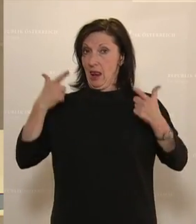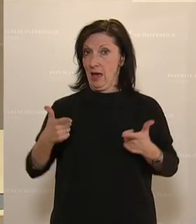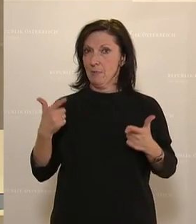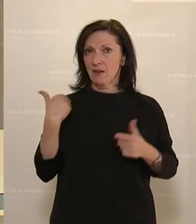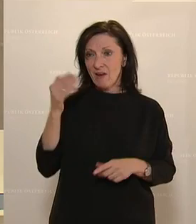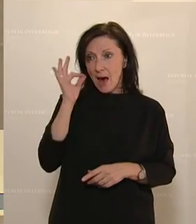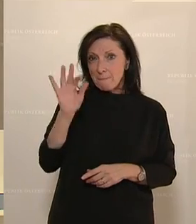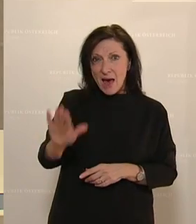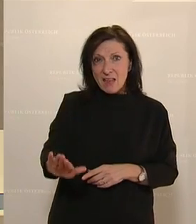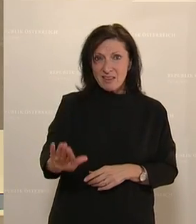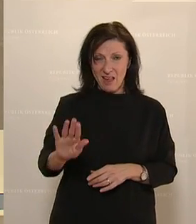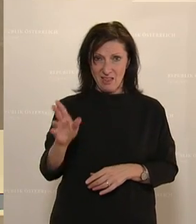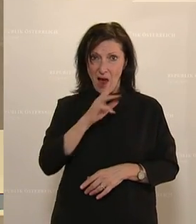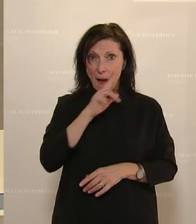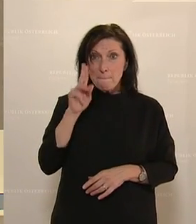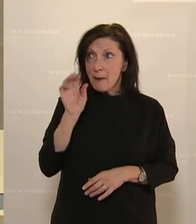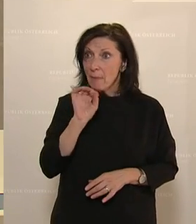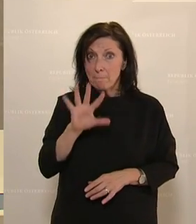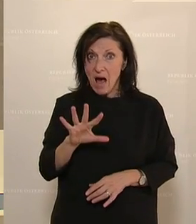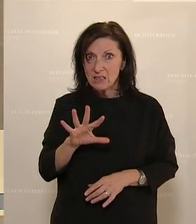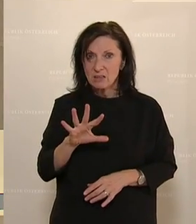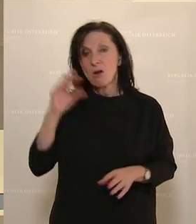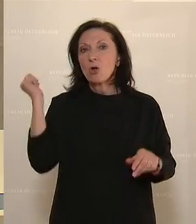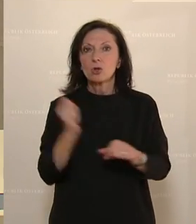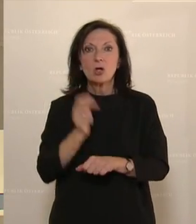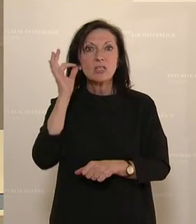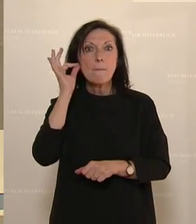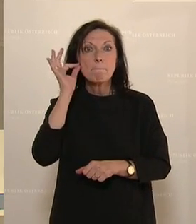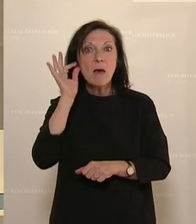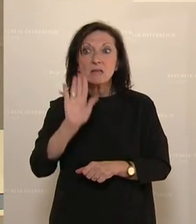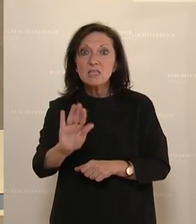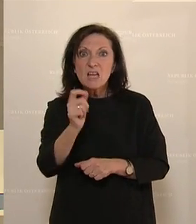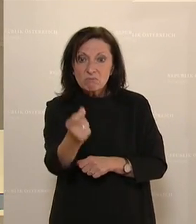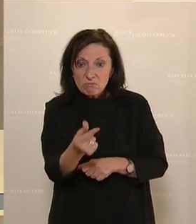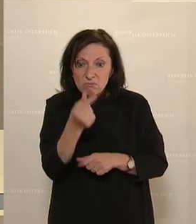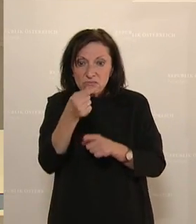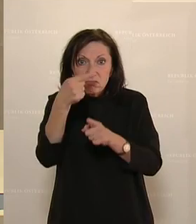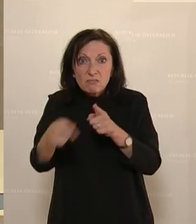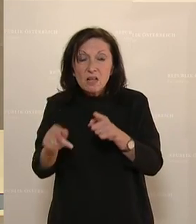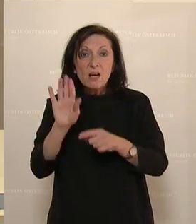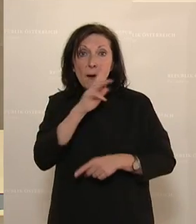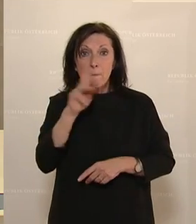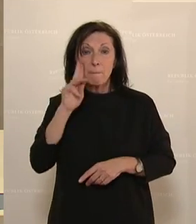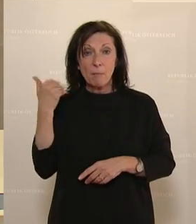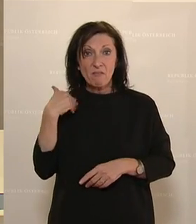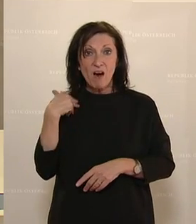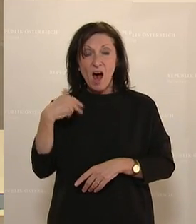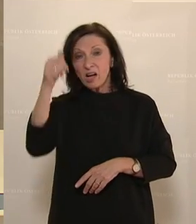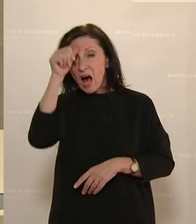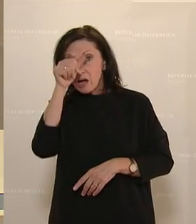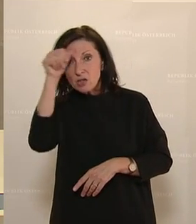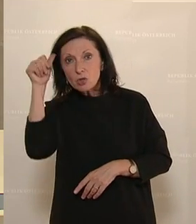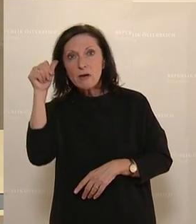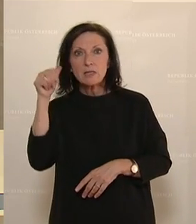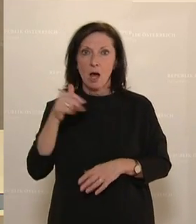Mädchen ist gegen den Willen ihrer Mutter genital beschnitten worden. Die Mutter hat als Krankenschwester gearbeitet. Die Großmutter